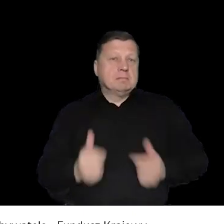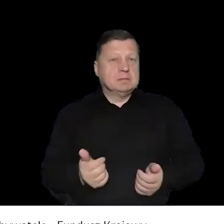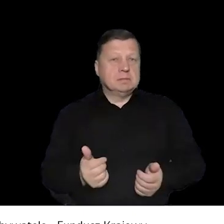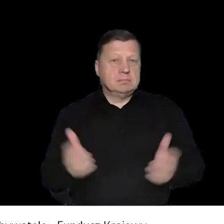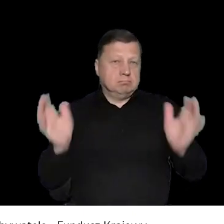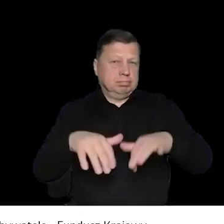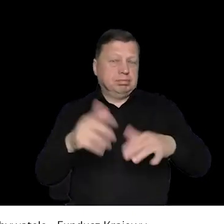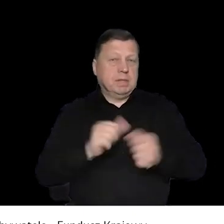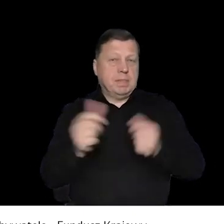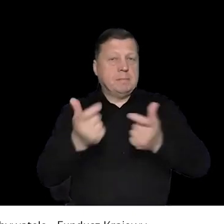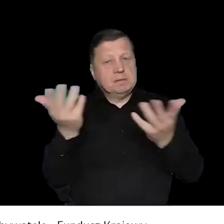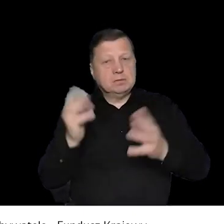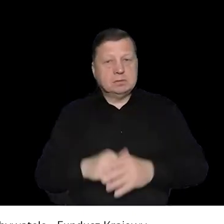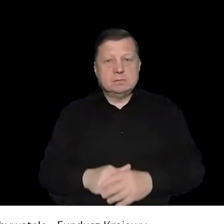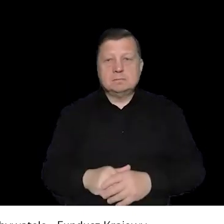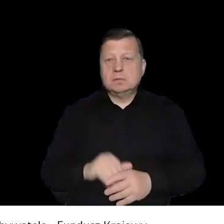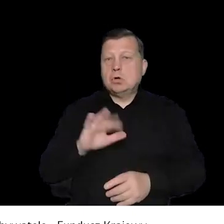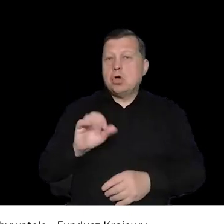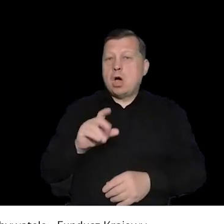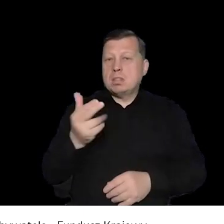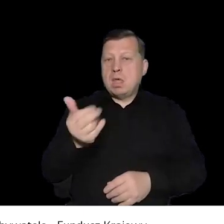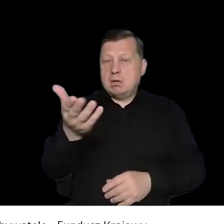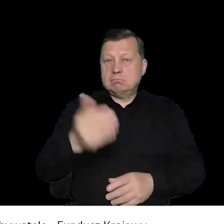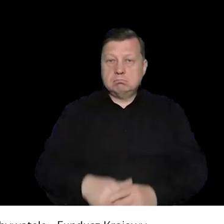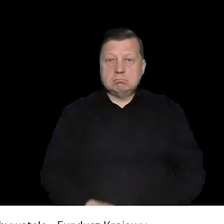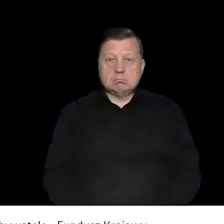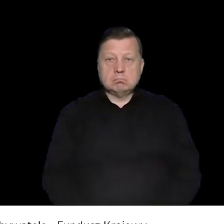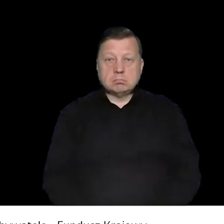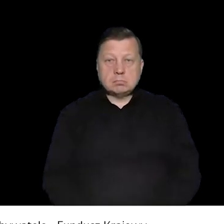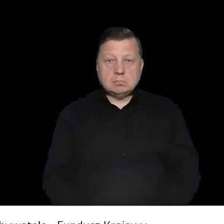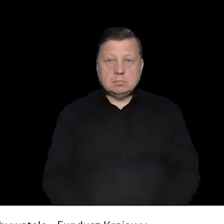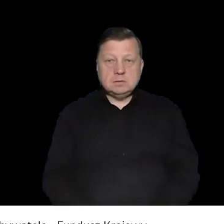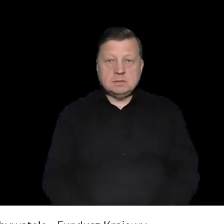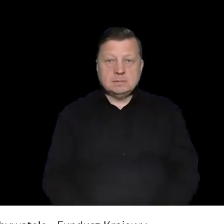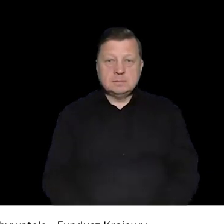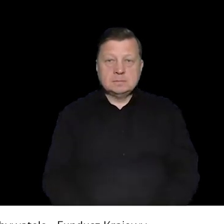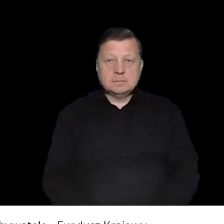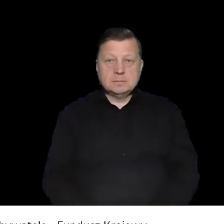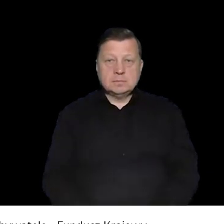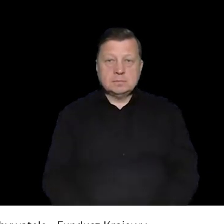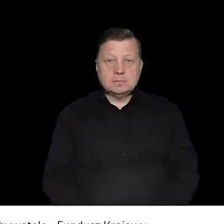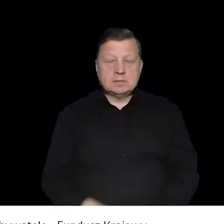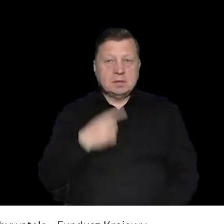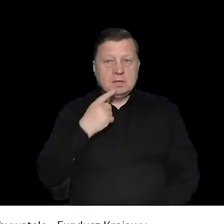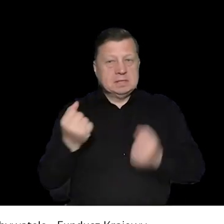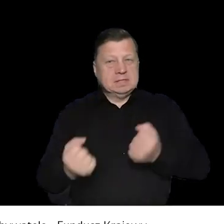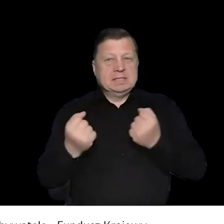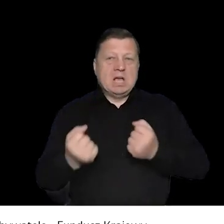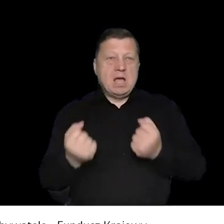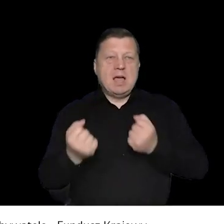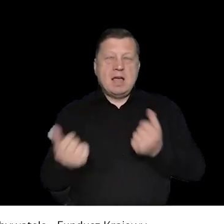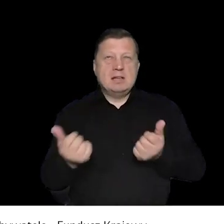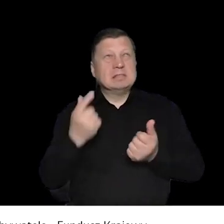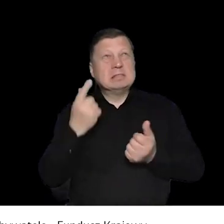możliwość podjęcia jakby po prostu decyzji ze względu na bezpieczeństwo osób zgromadzonych? Nie wiem, czy to Jasiu, się na to